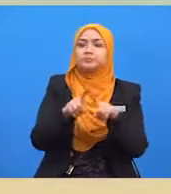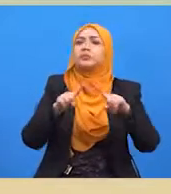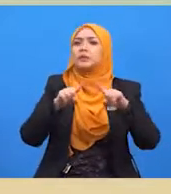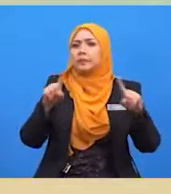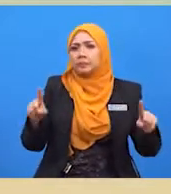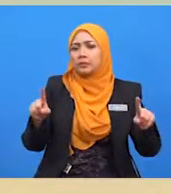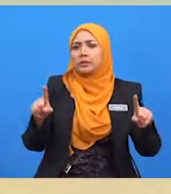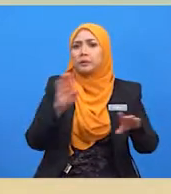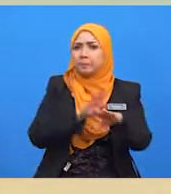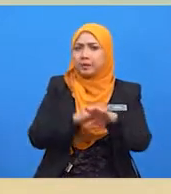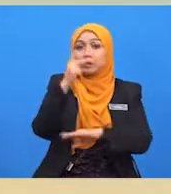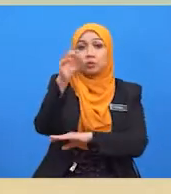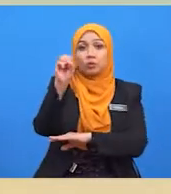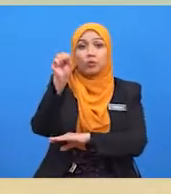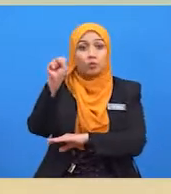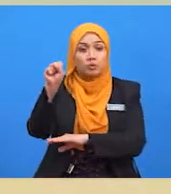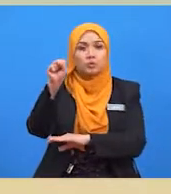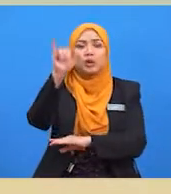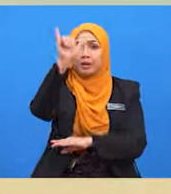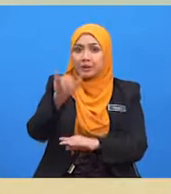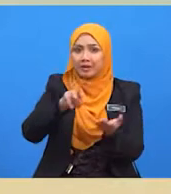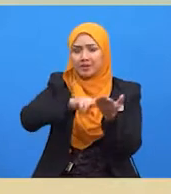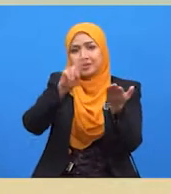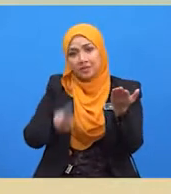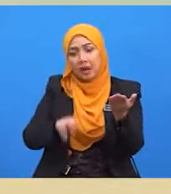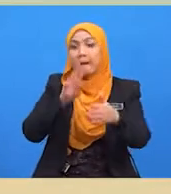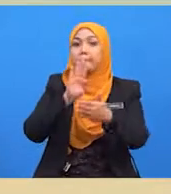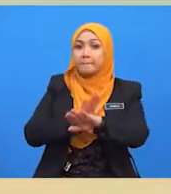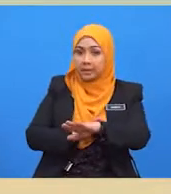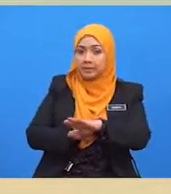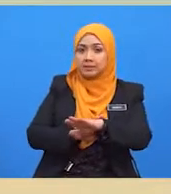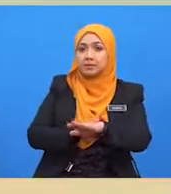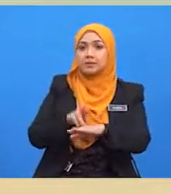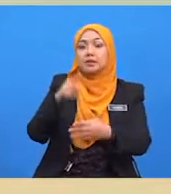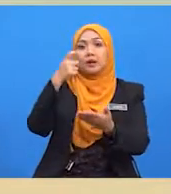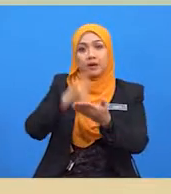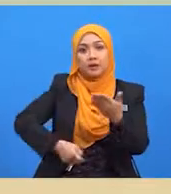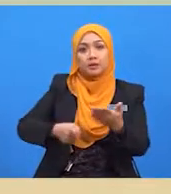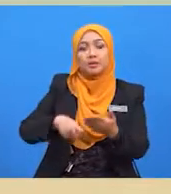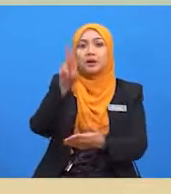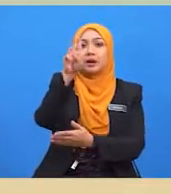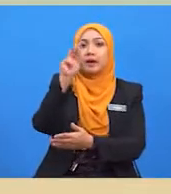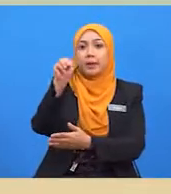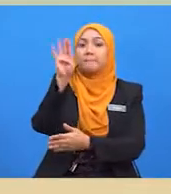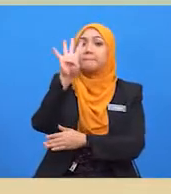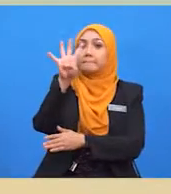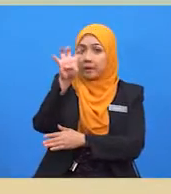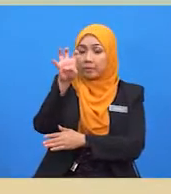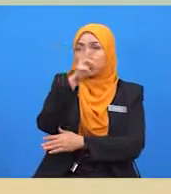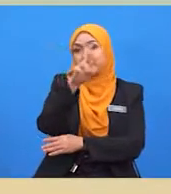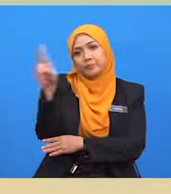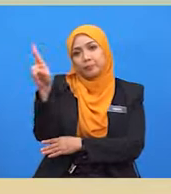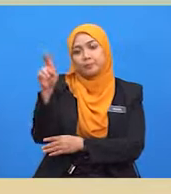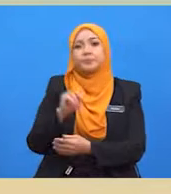pada harga RM40,000. Pelajar-pelajar sekalian, apakah perubahan